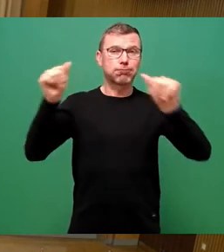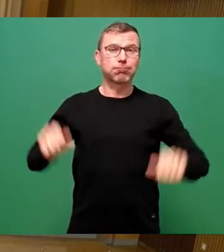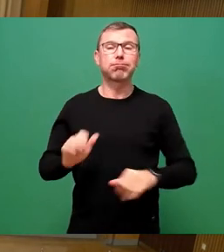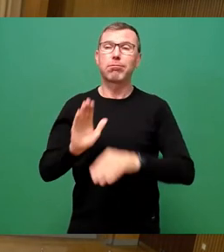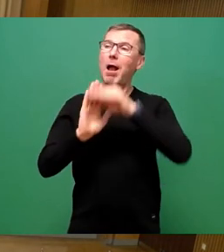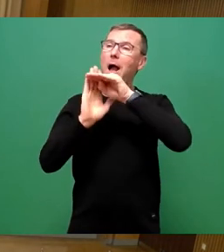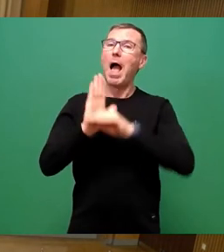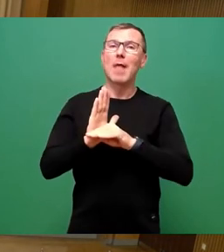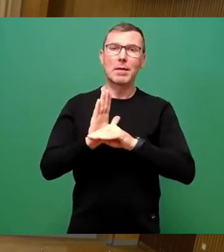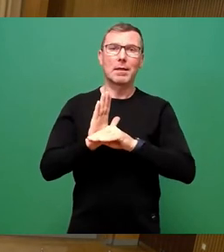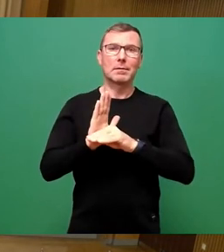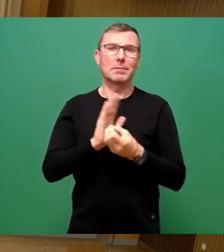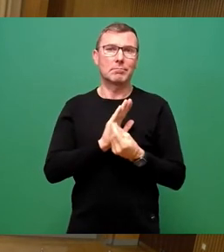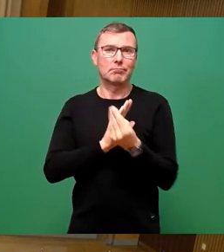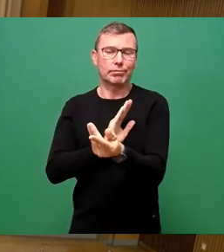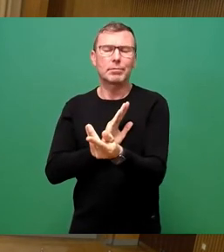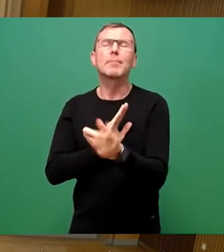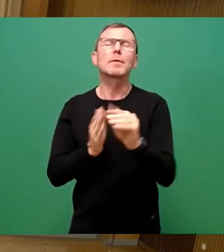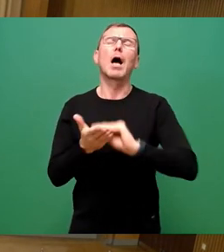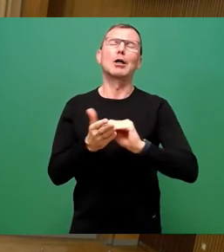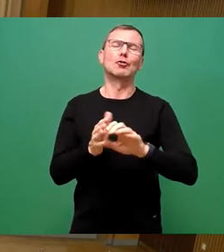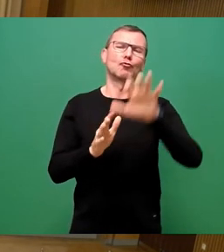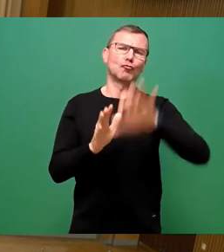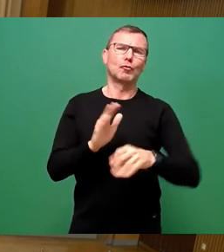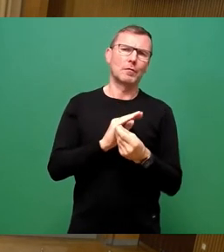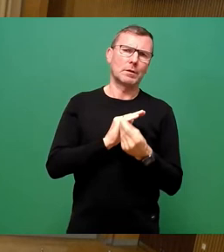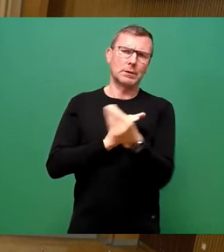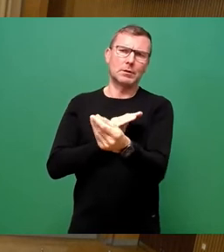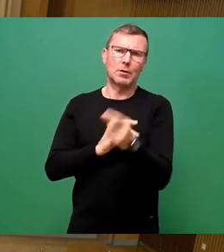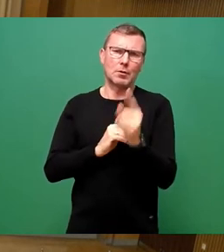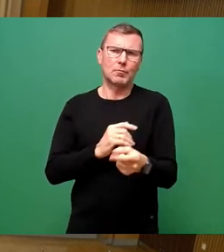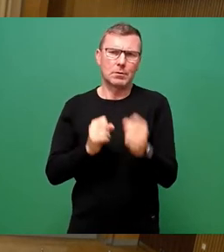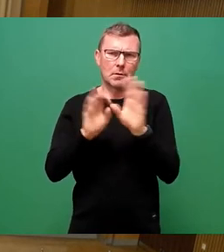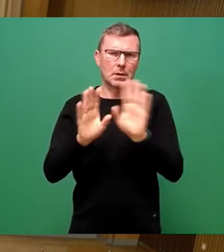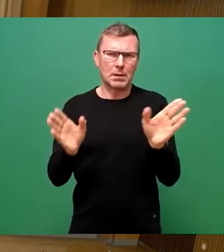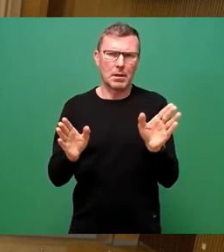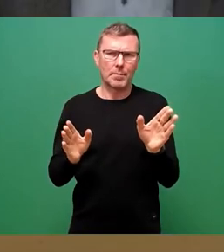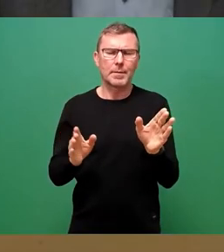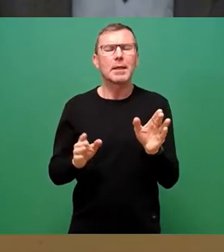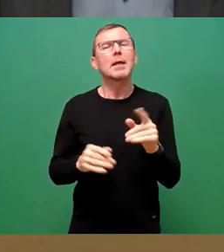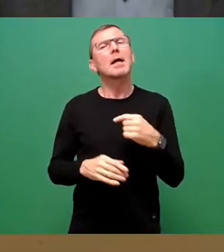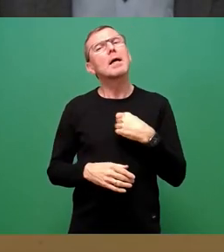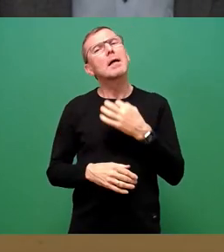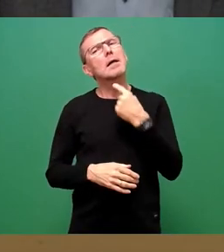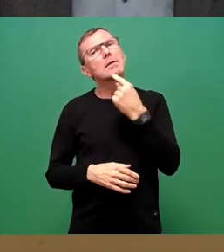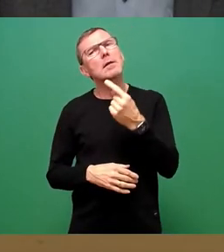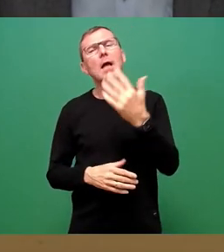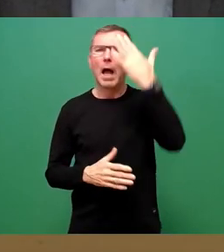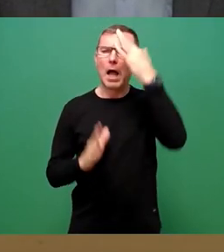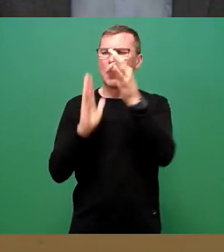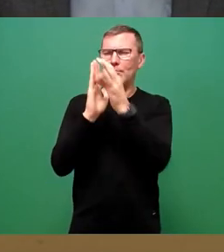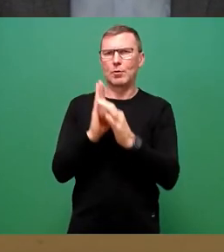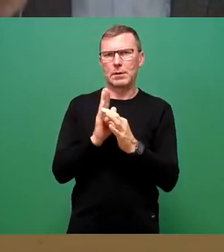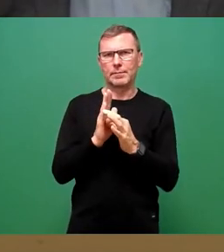die dann auch der schriftlichen Beantwortung vorgehalten werden soll, aber ich sage mal die Hauptpunkte. Wir haben